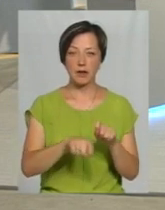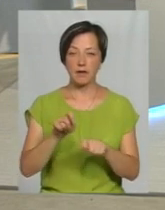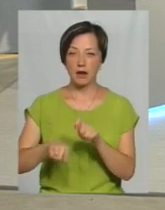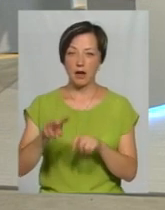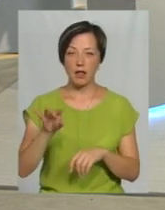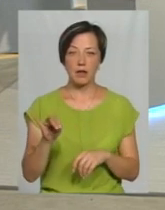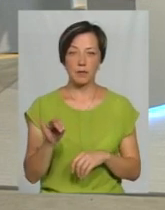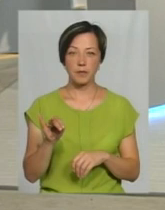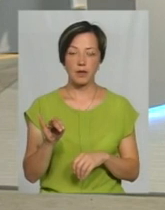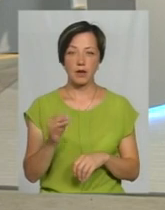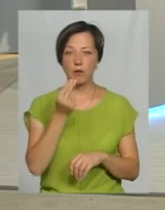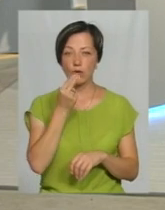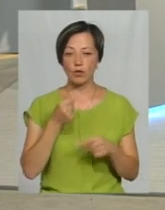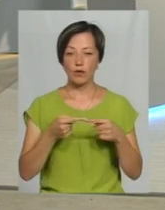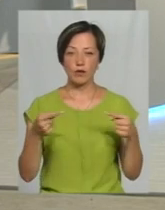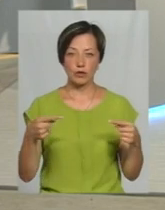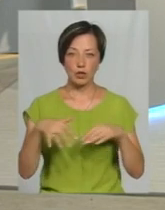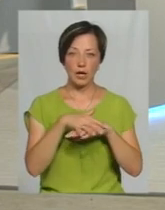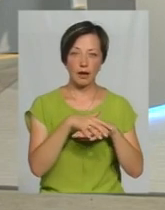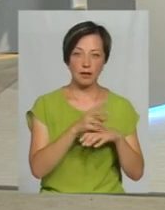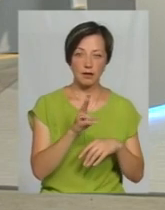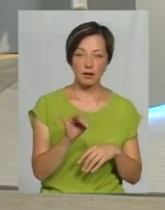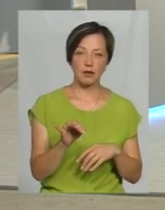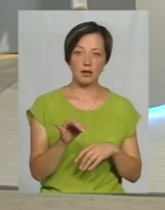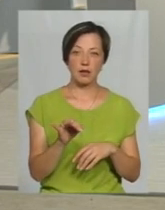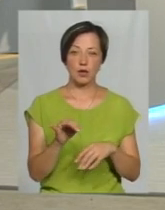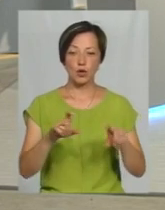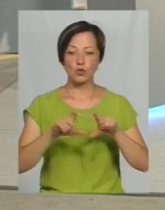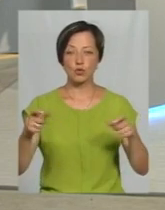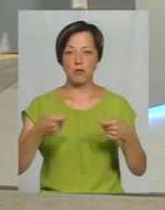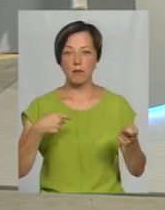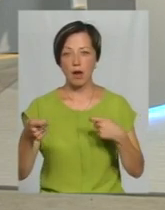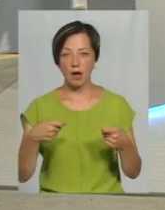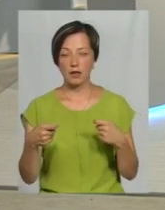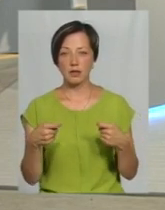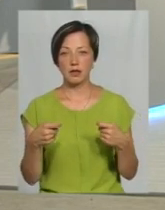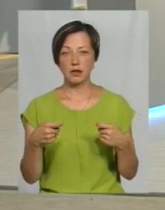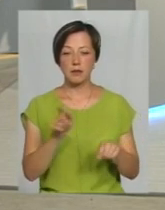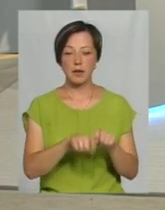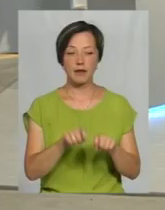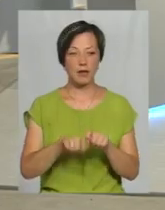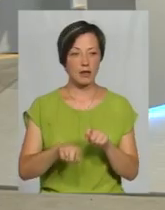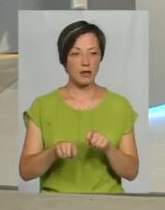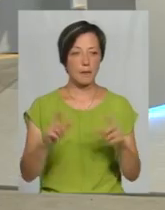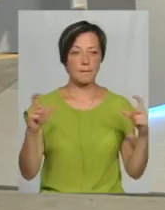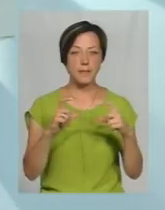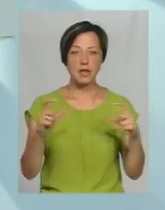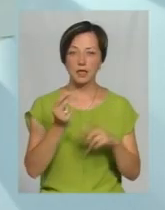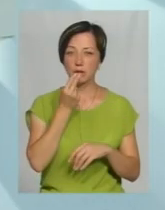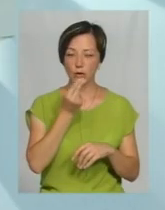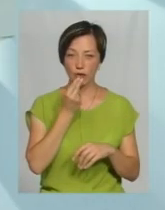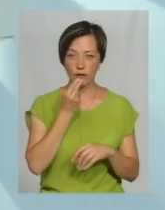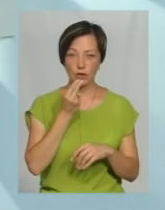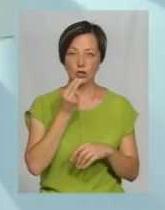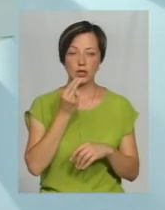агропродовольчі ринки, перевіряли супермаркети, перевіряли магазини продовольчі.